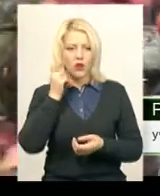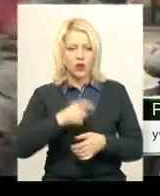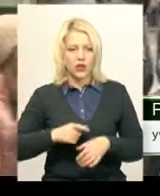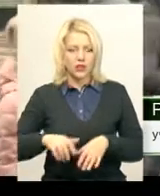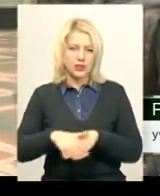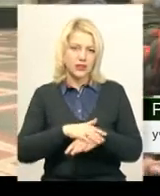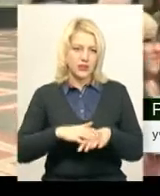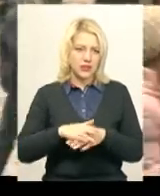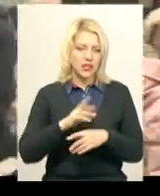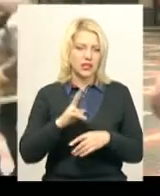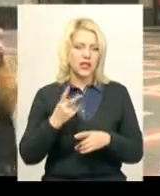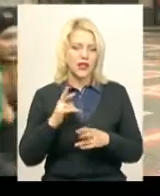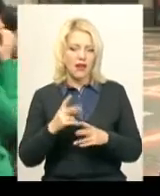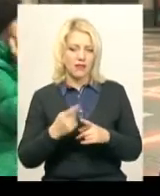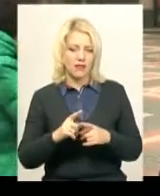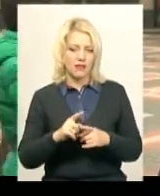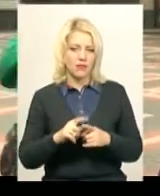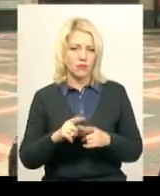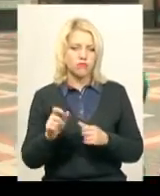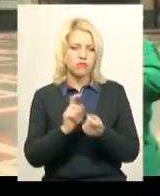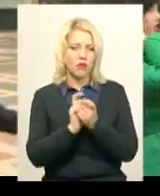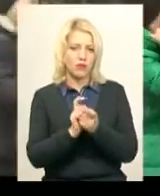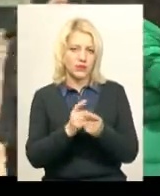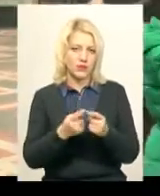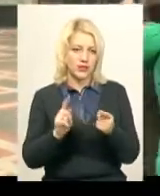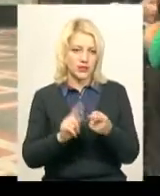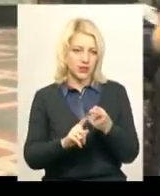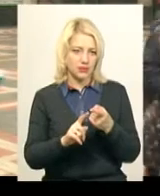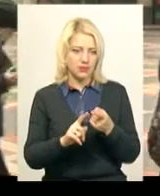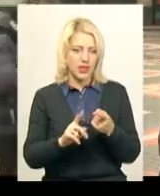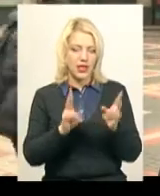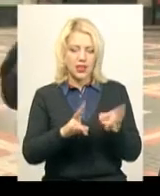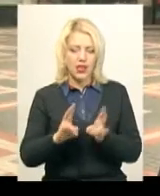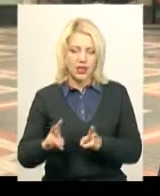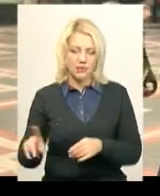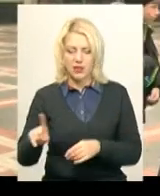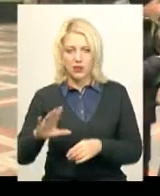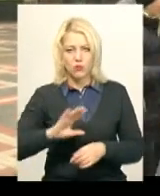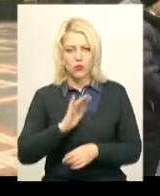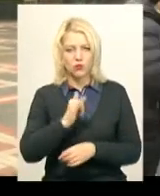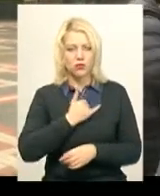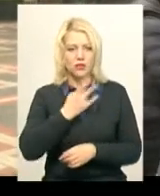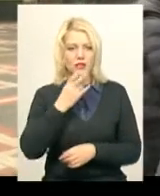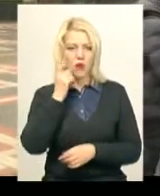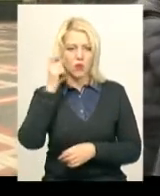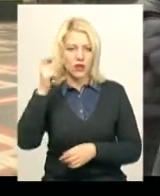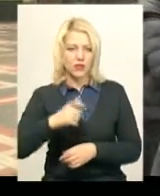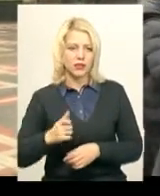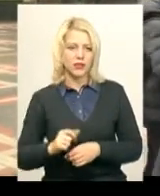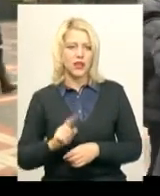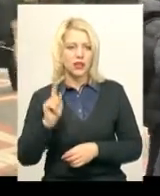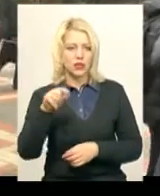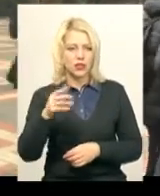народ, як він боровся з цими лихами, які в нас відбувалися на Україні. І, до речі,